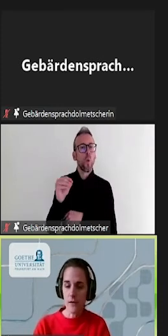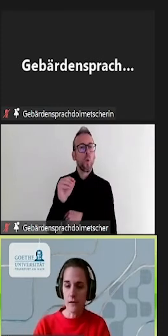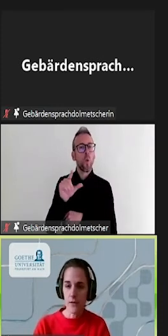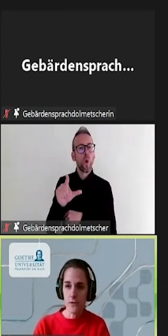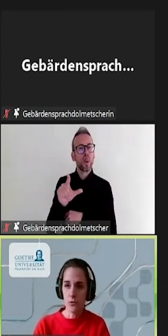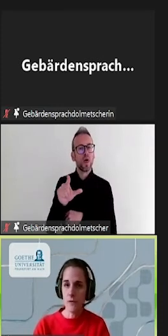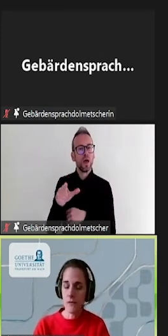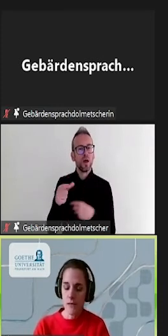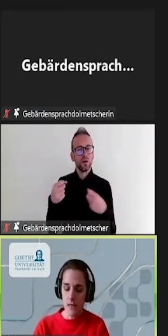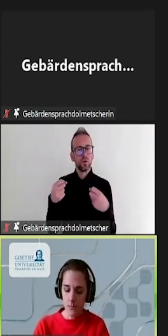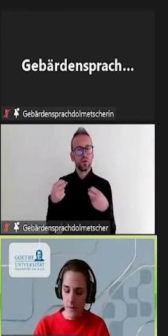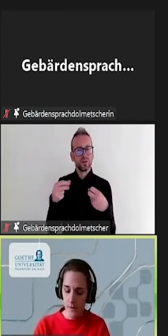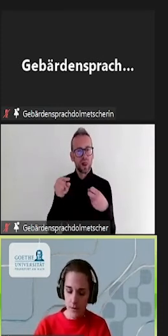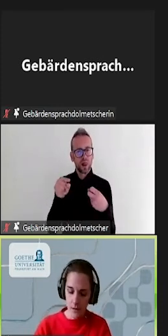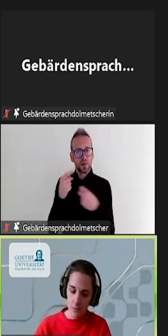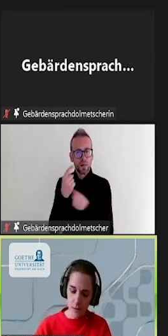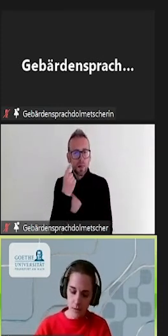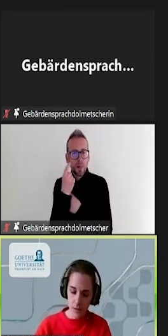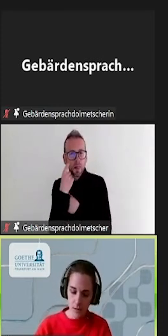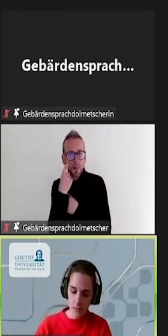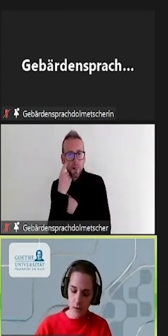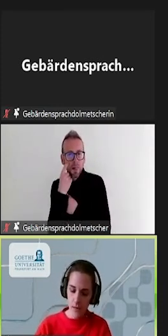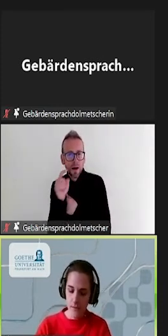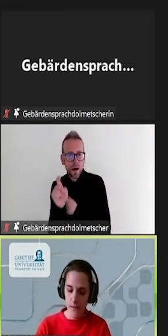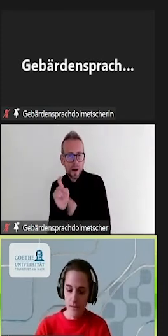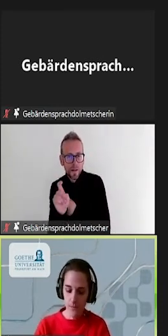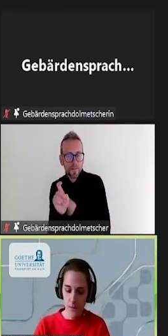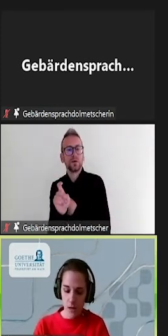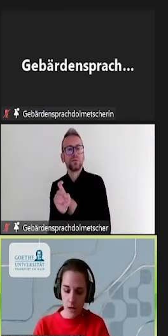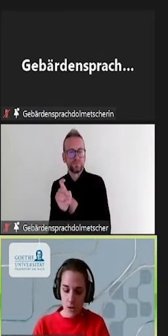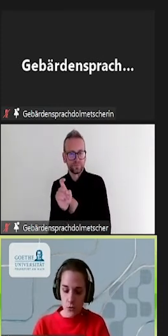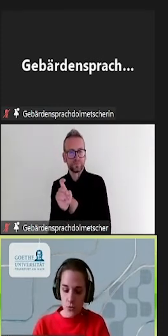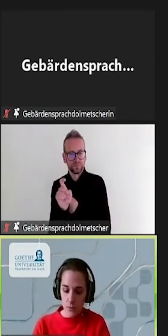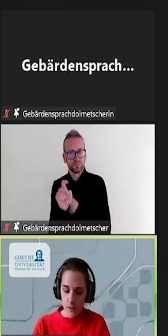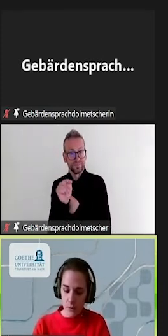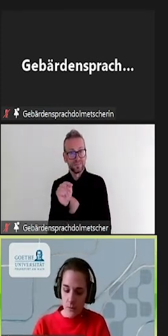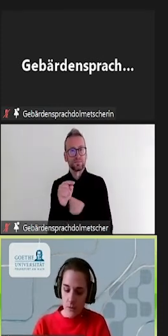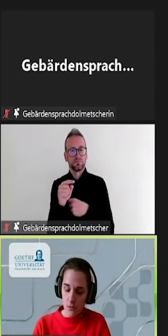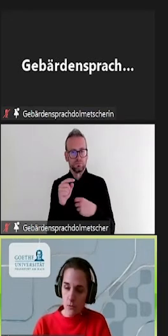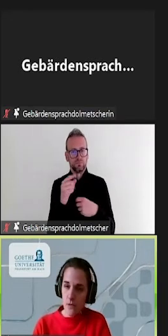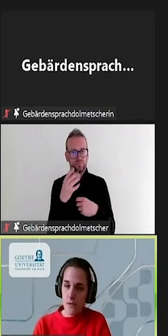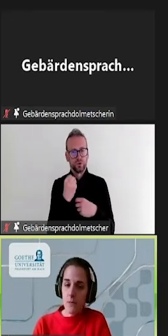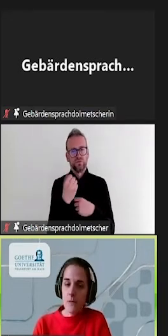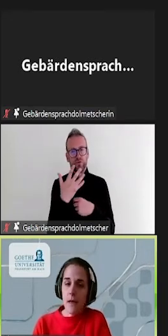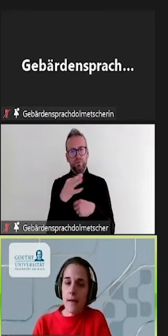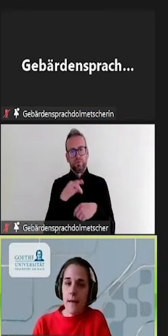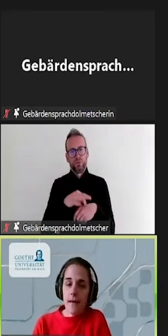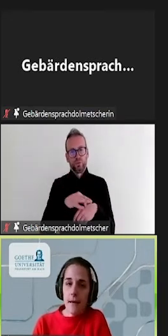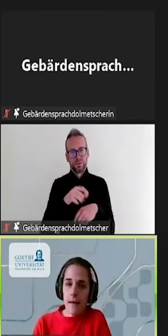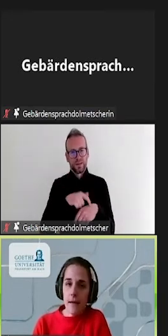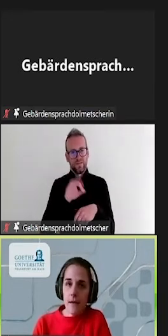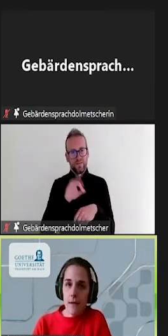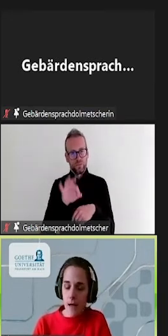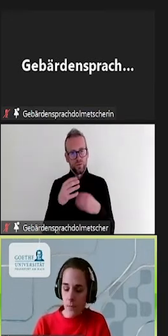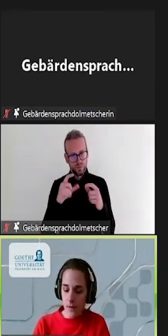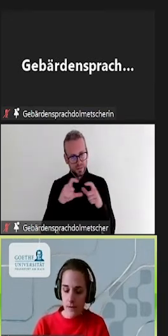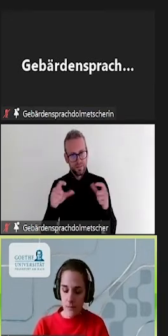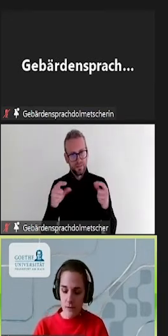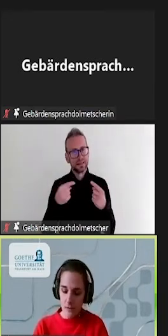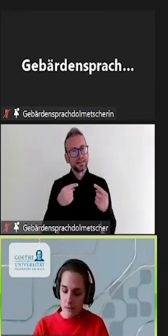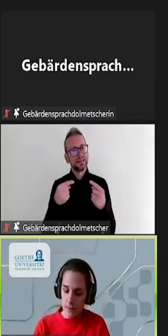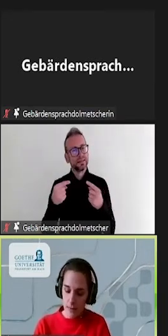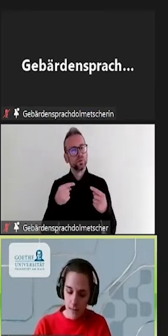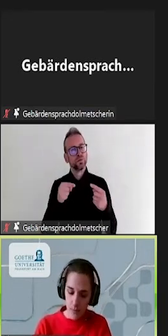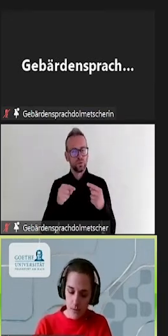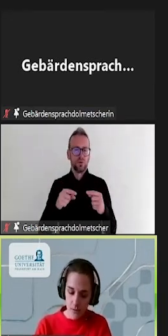auch dann, wenn es um digitale Barrierefreiheit geht. Durch die Pandemie und das damit einhergehende Arbeiten